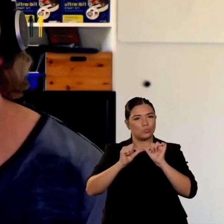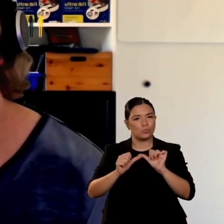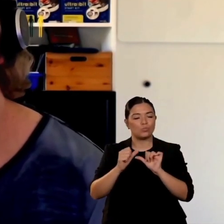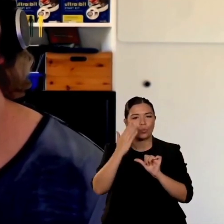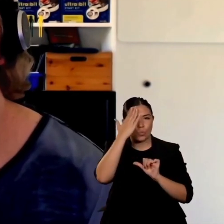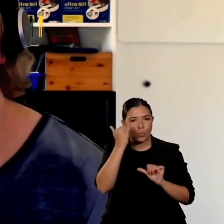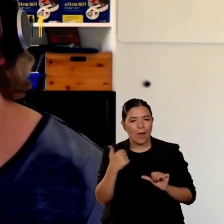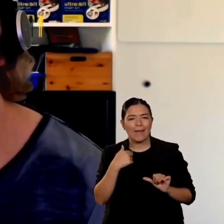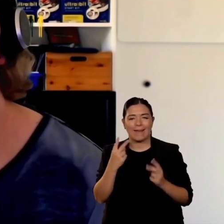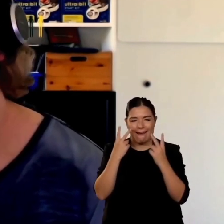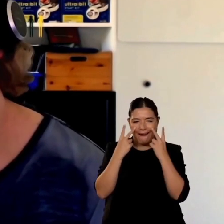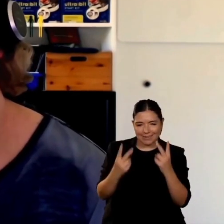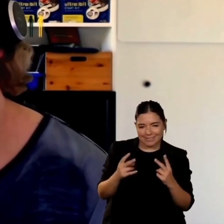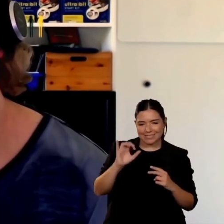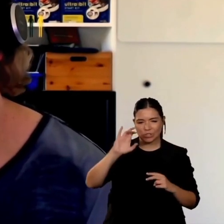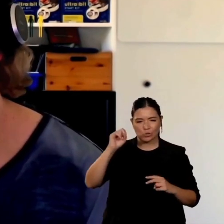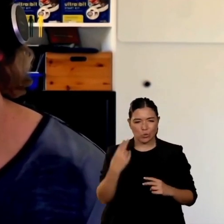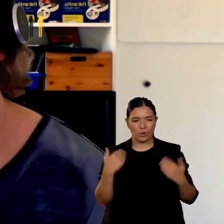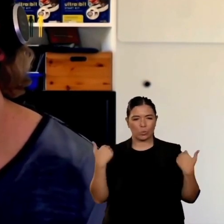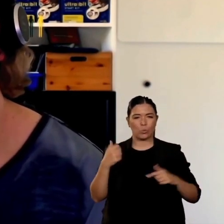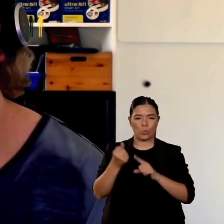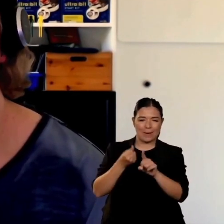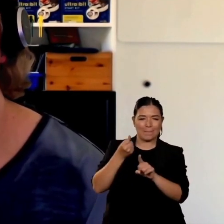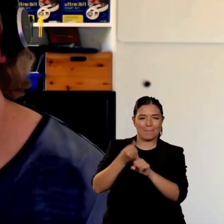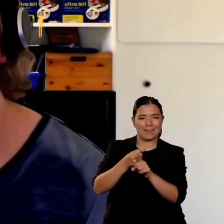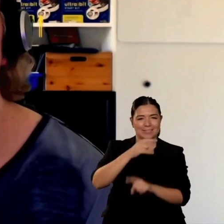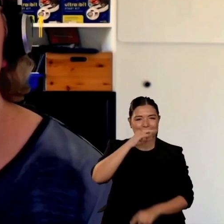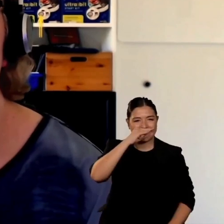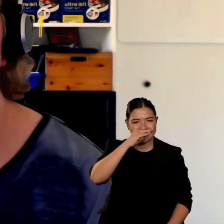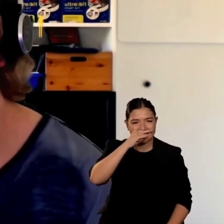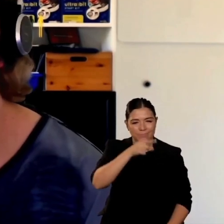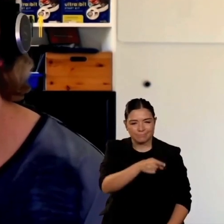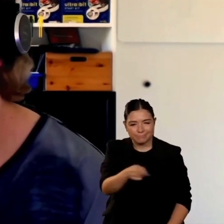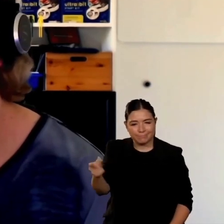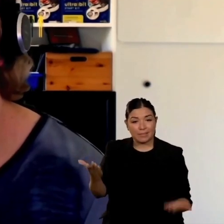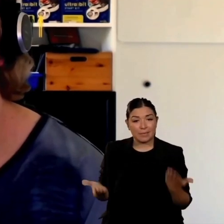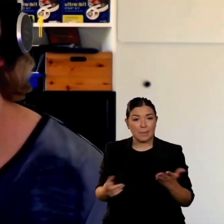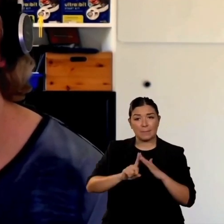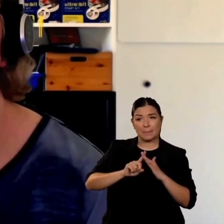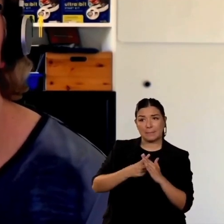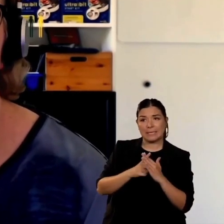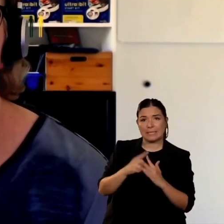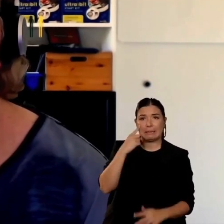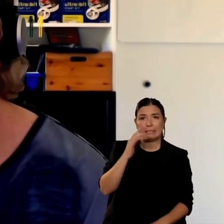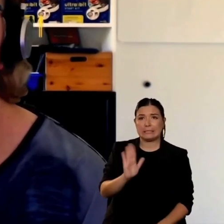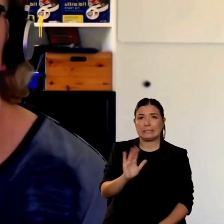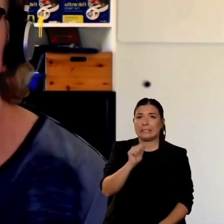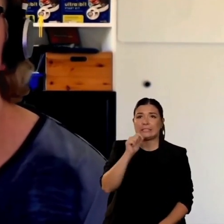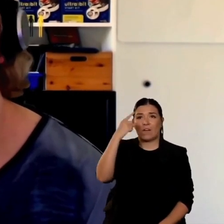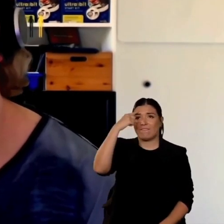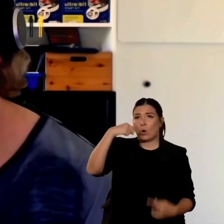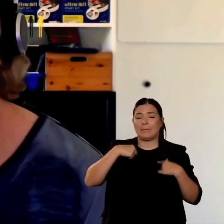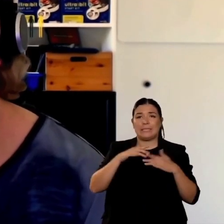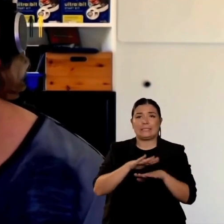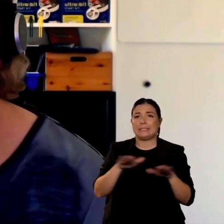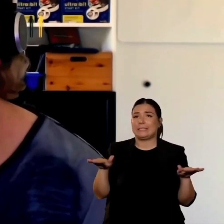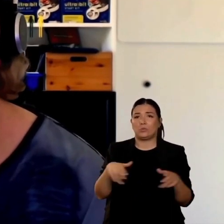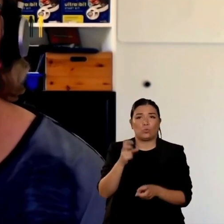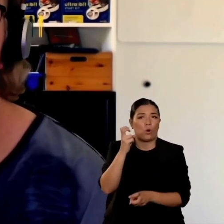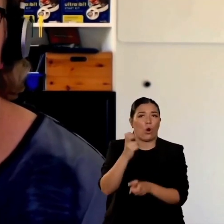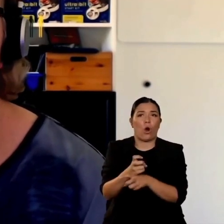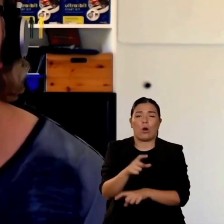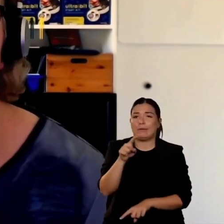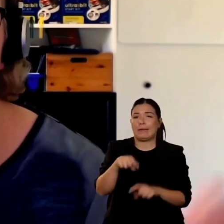particolarmente le bimbe pensano che la programmazione non è per loro però poi ci tentano ci provano e vedono